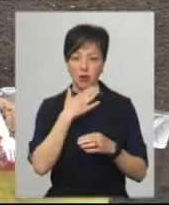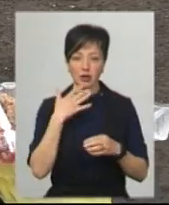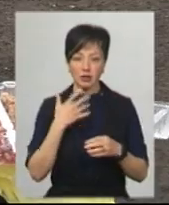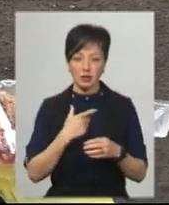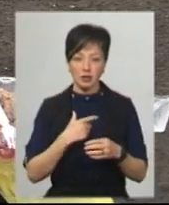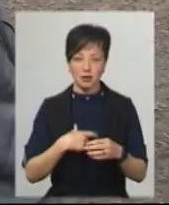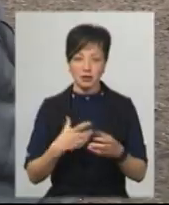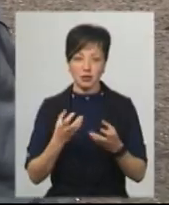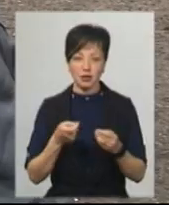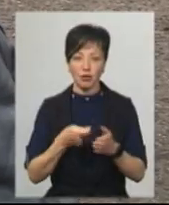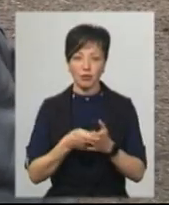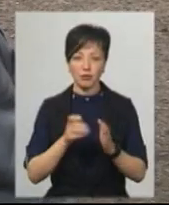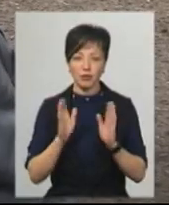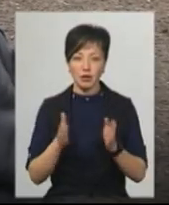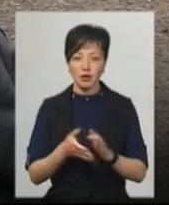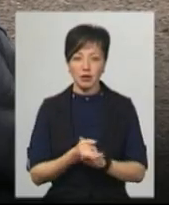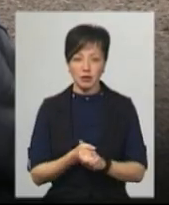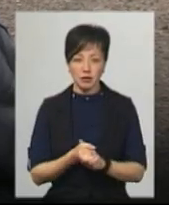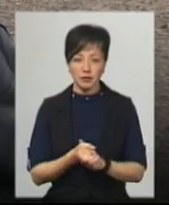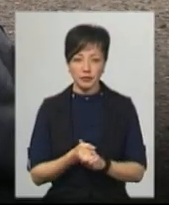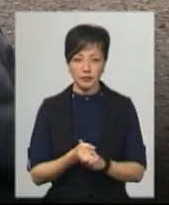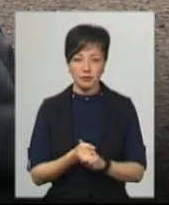я ще зараз голубі буду кормити. Я трошник,